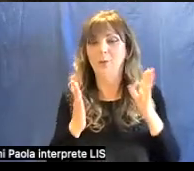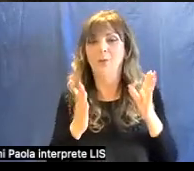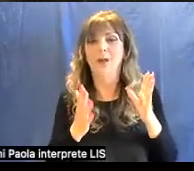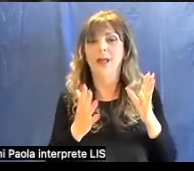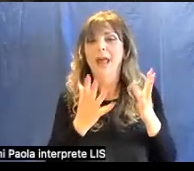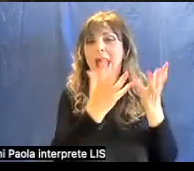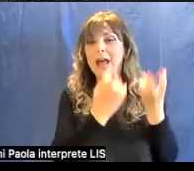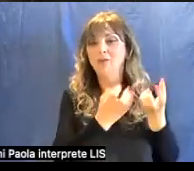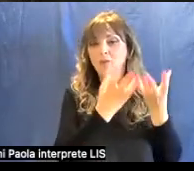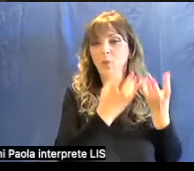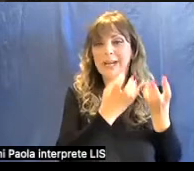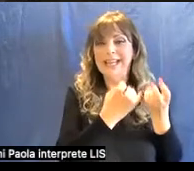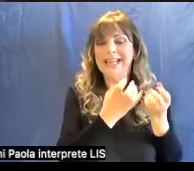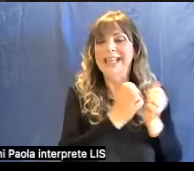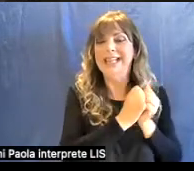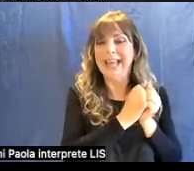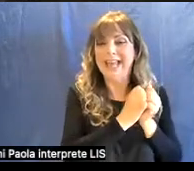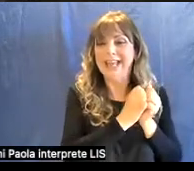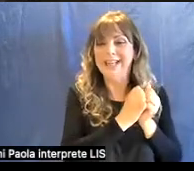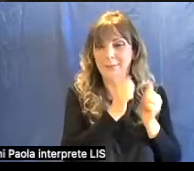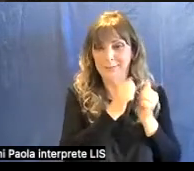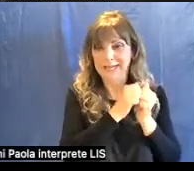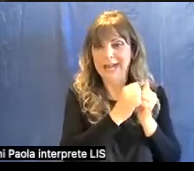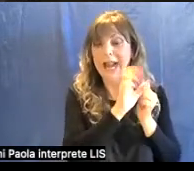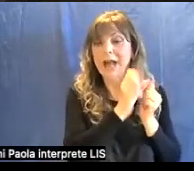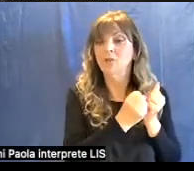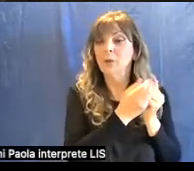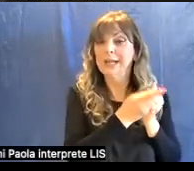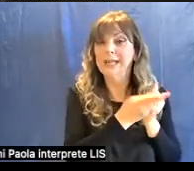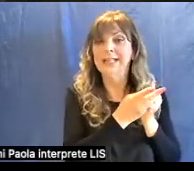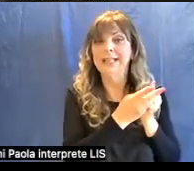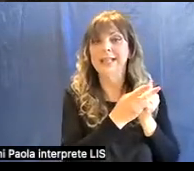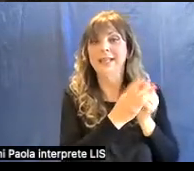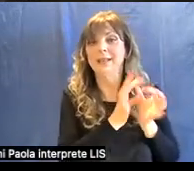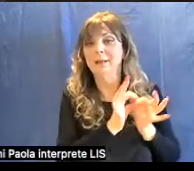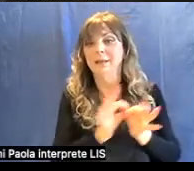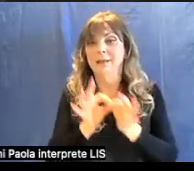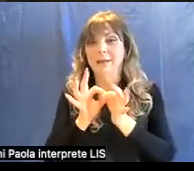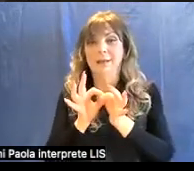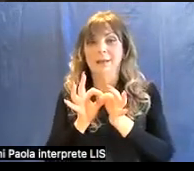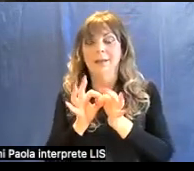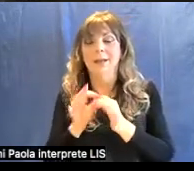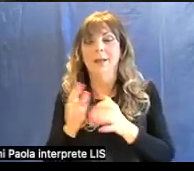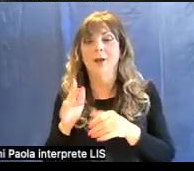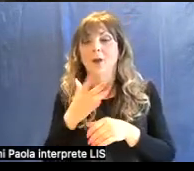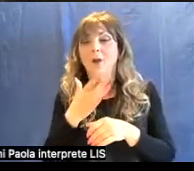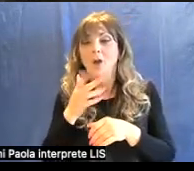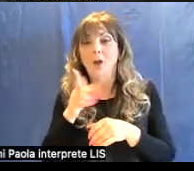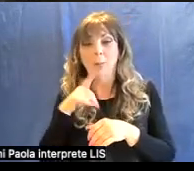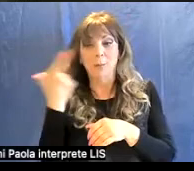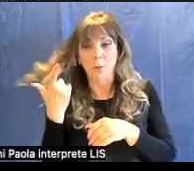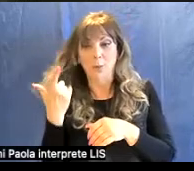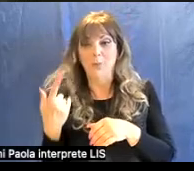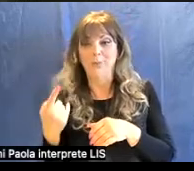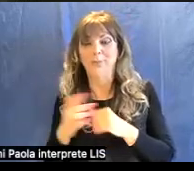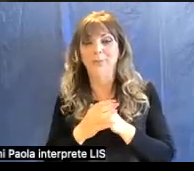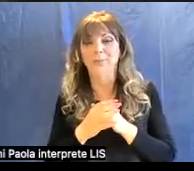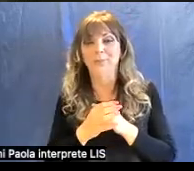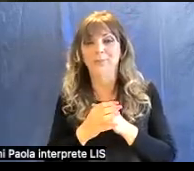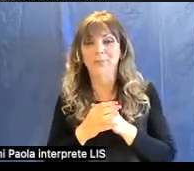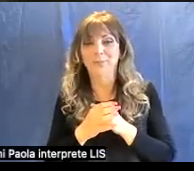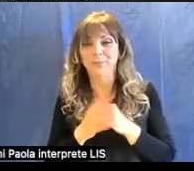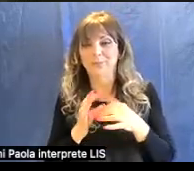'azzurrite e il pigmento corrispondente, il cosiddetto blu di montagna. Poi